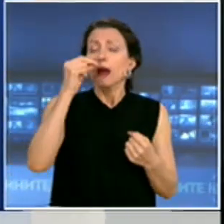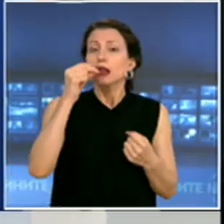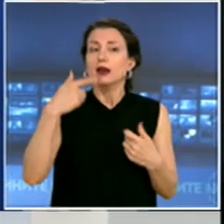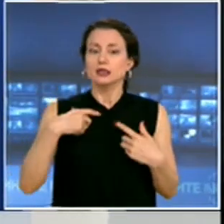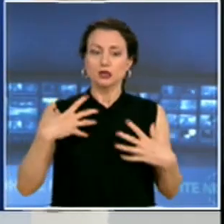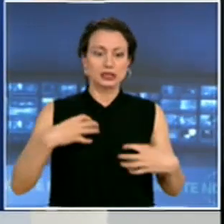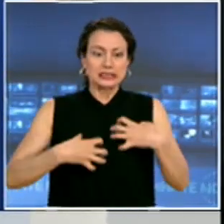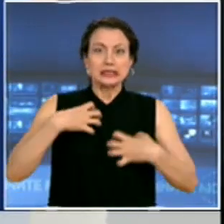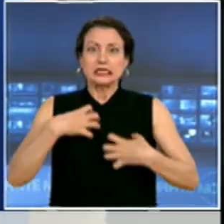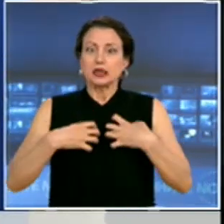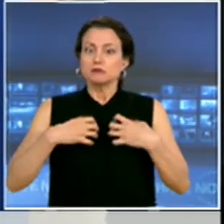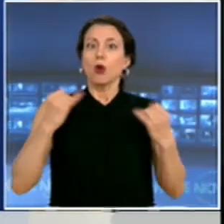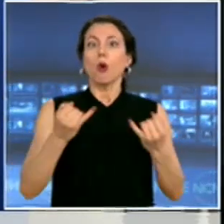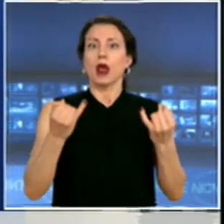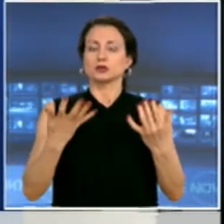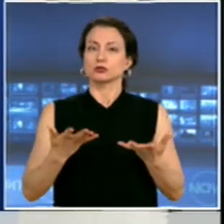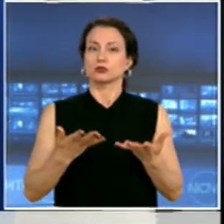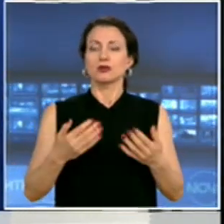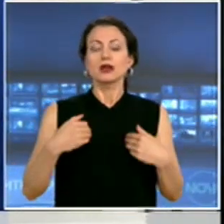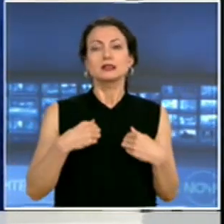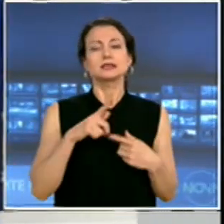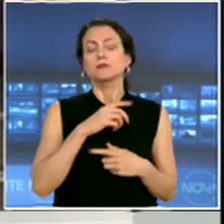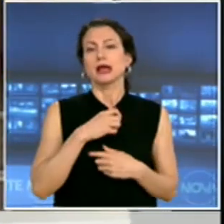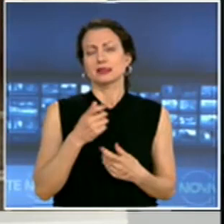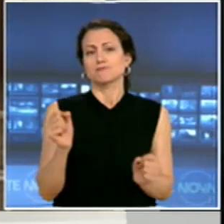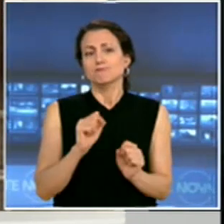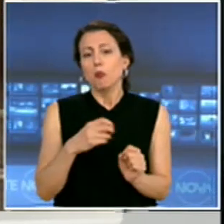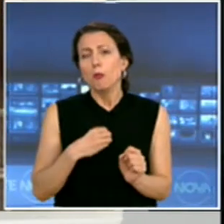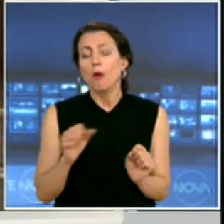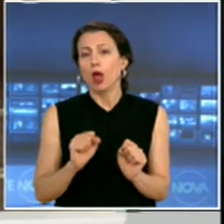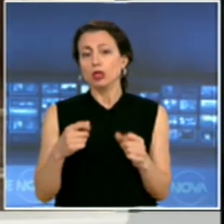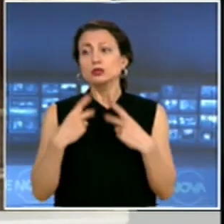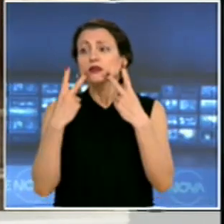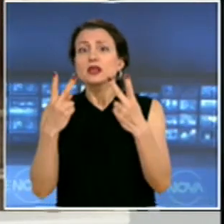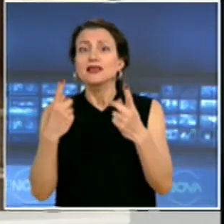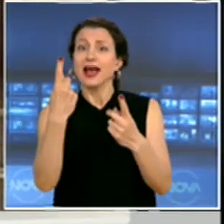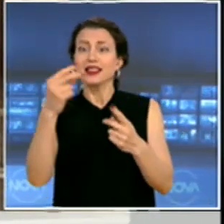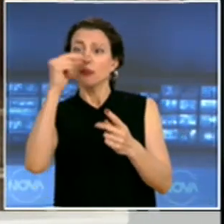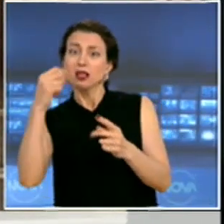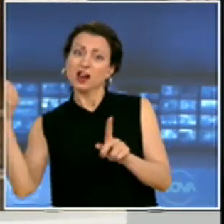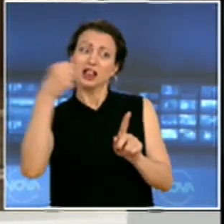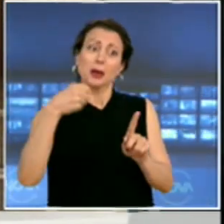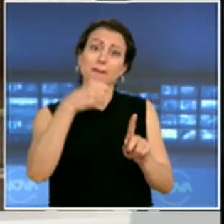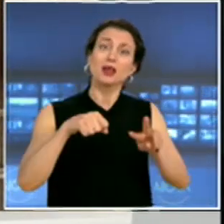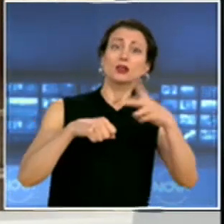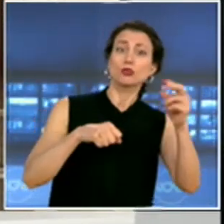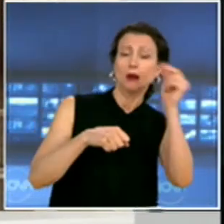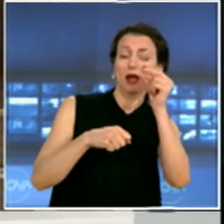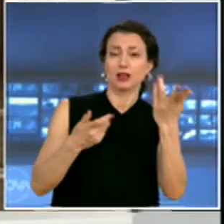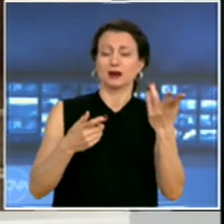това и не българи да бият други българи. Без значение каква е причината.